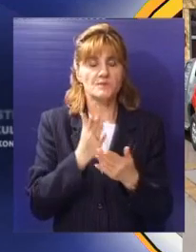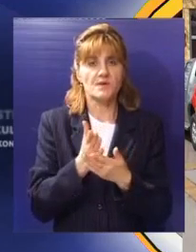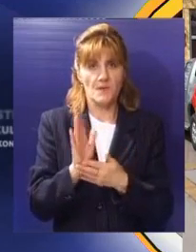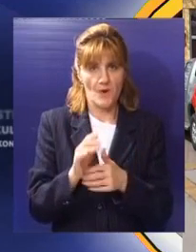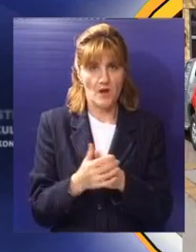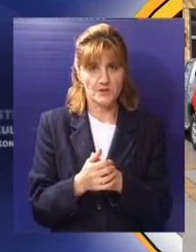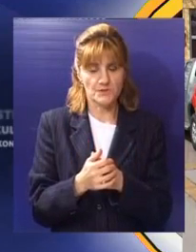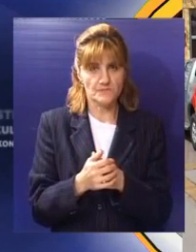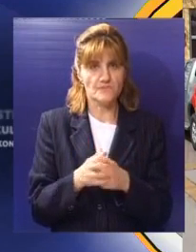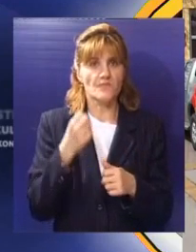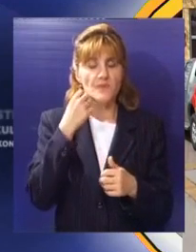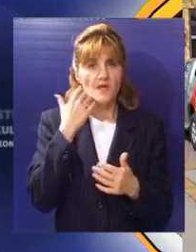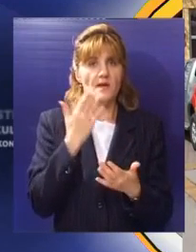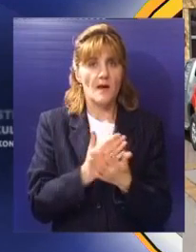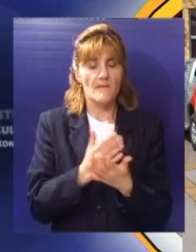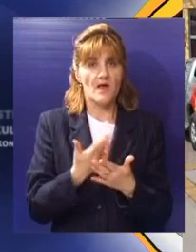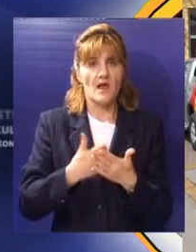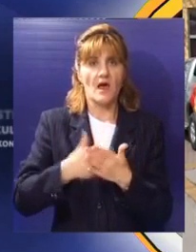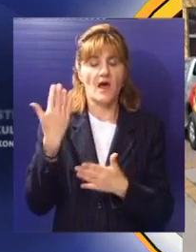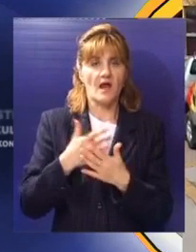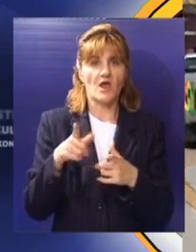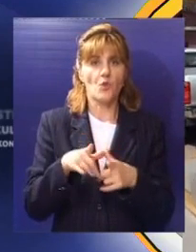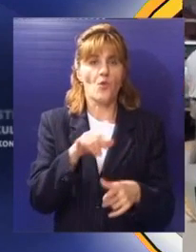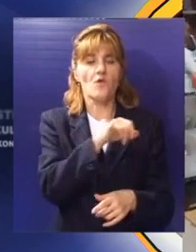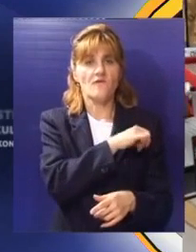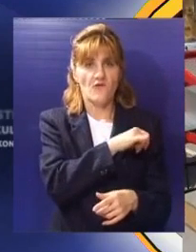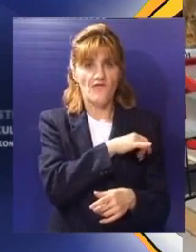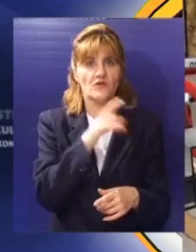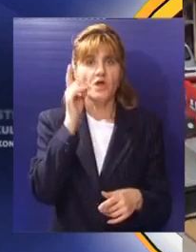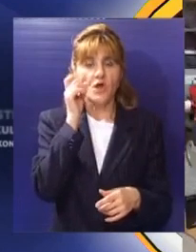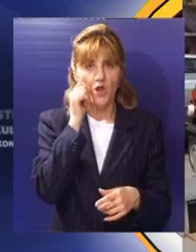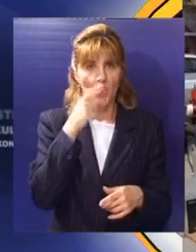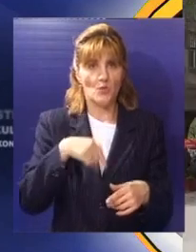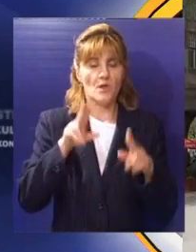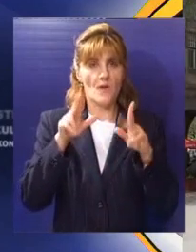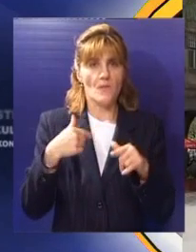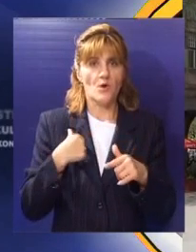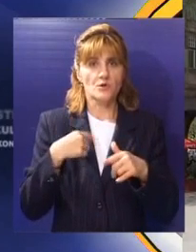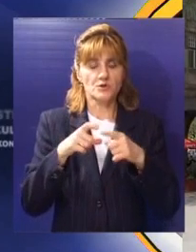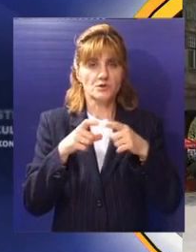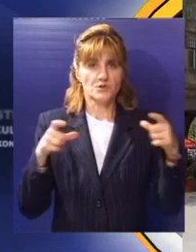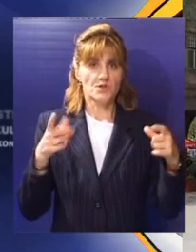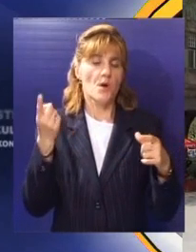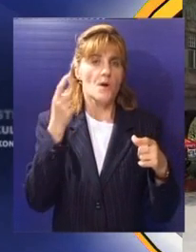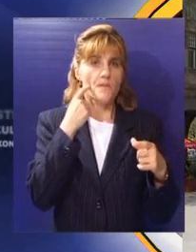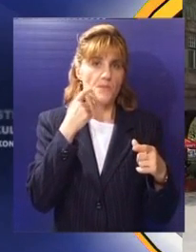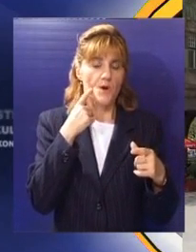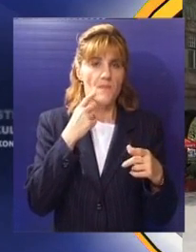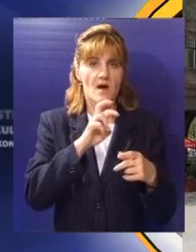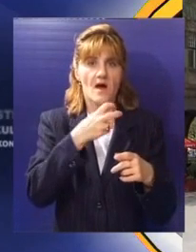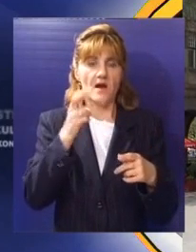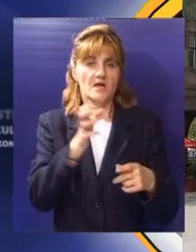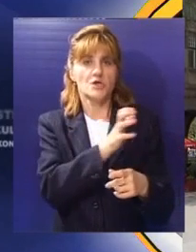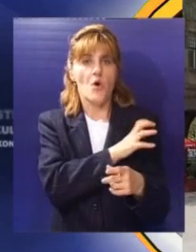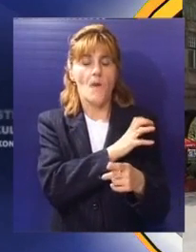ispit. Toko manifestacije koja se organizuje na trgovima gradova u Vojvodini građani pod kontrolisanim uslovima na spravama NAVAK mogu proći